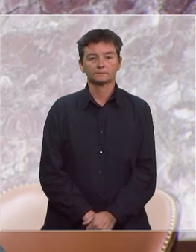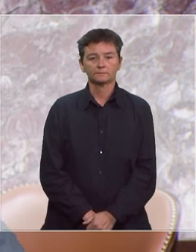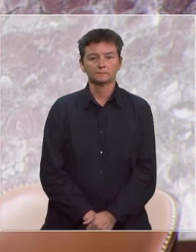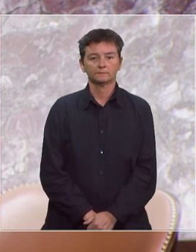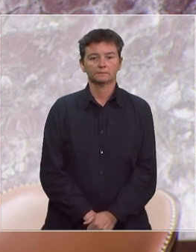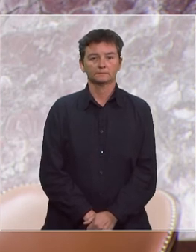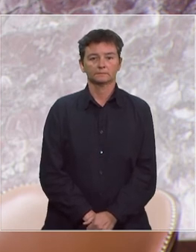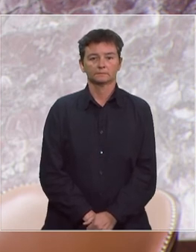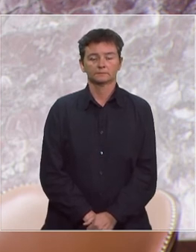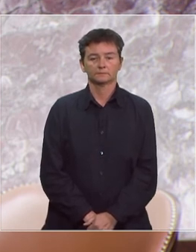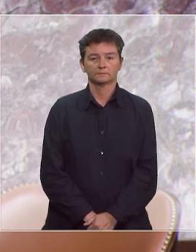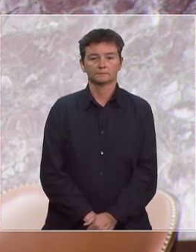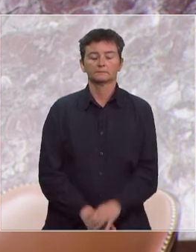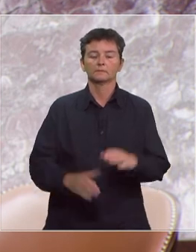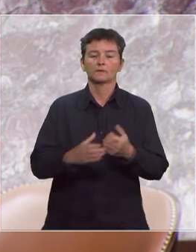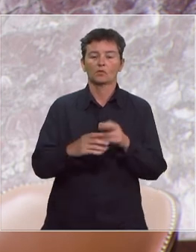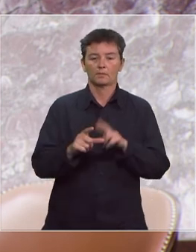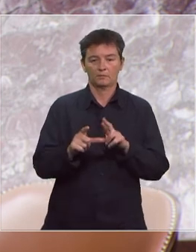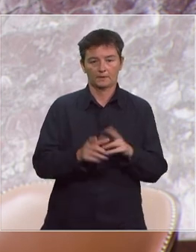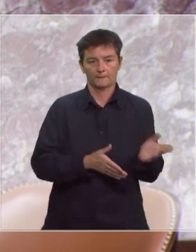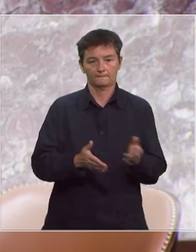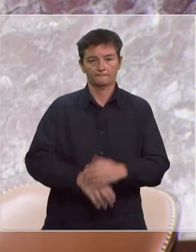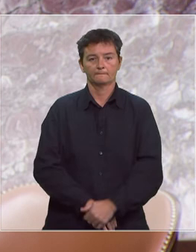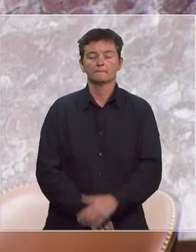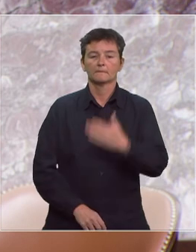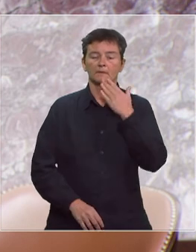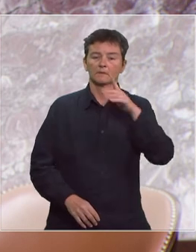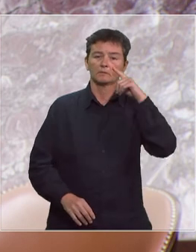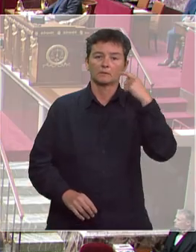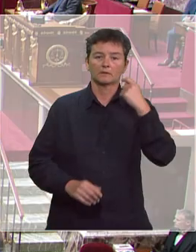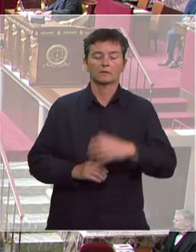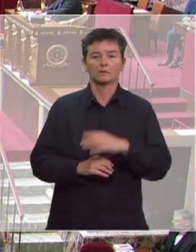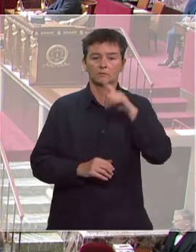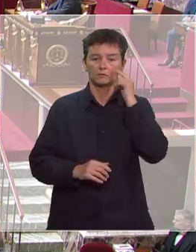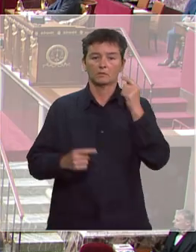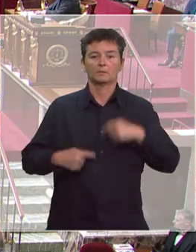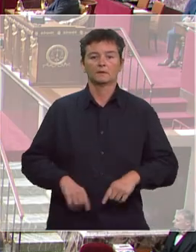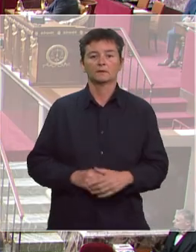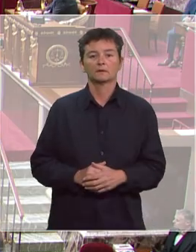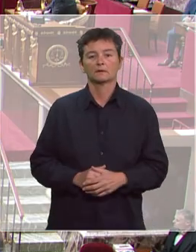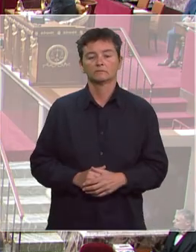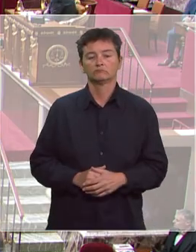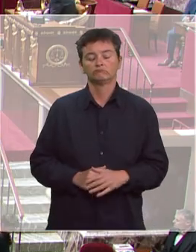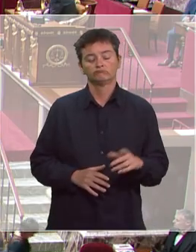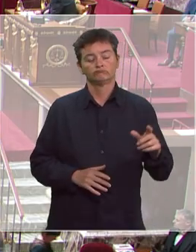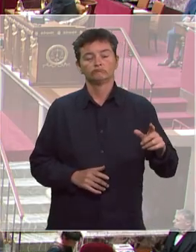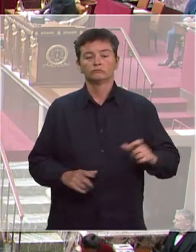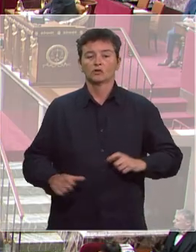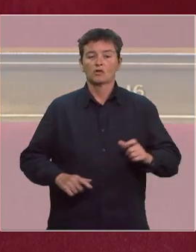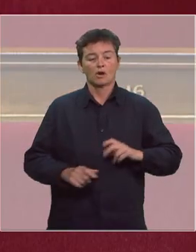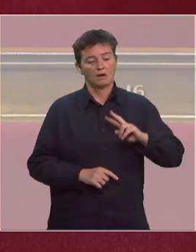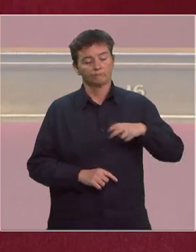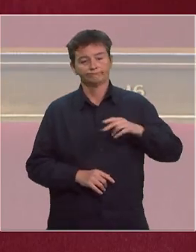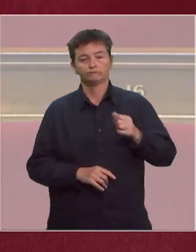Arnaud Vialla pour le groupe Les Républicains. Merci, Monsieur le Président. Monsieur le Premier Ministre, sont associés à ma question Jean-Jacques